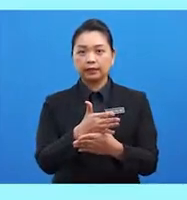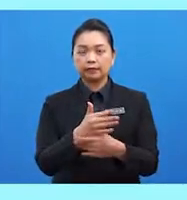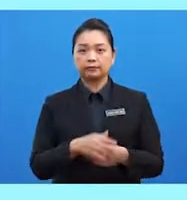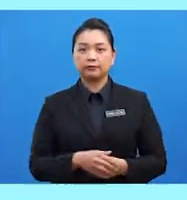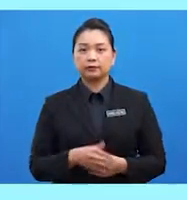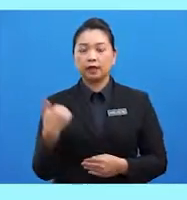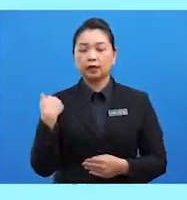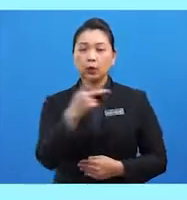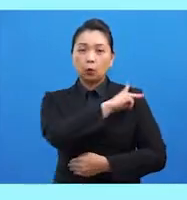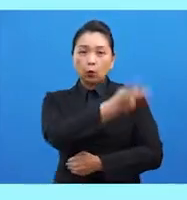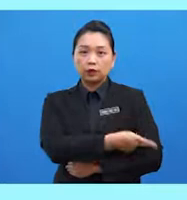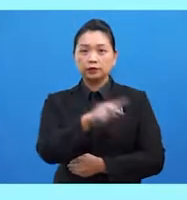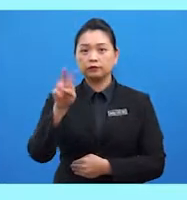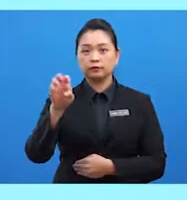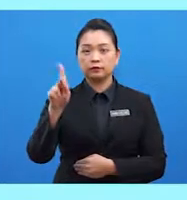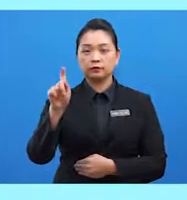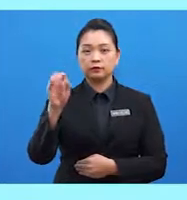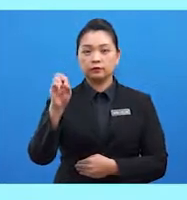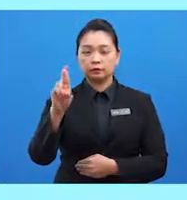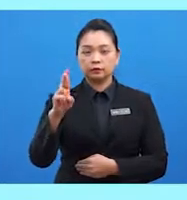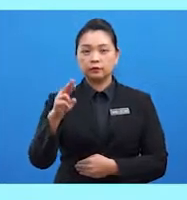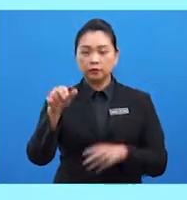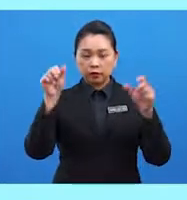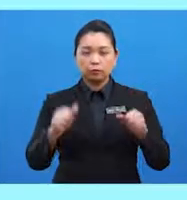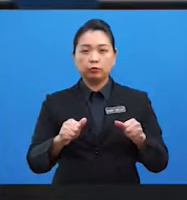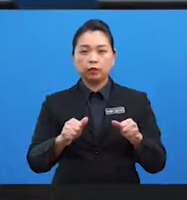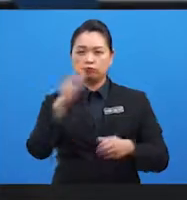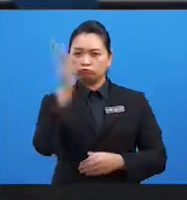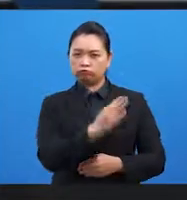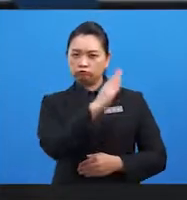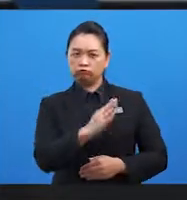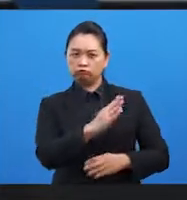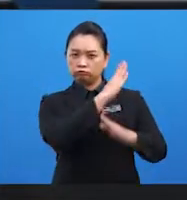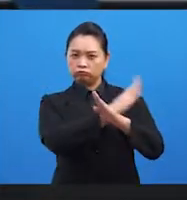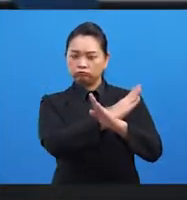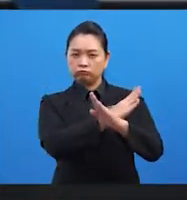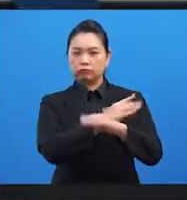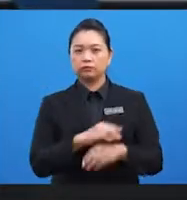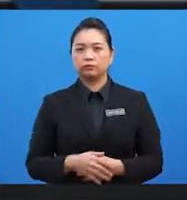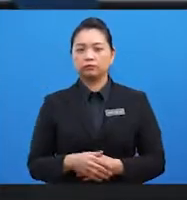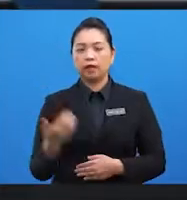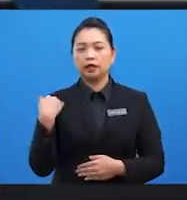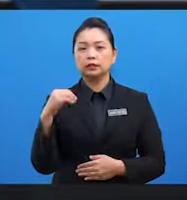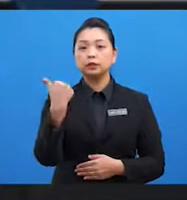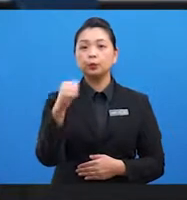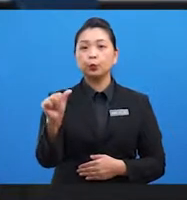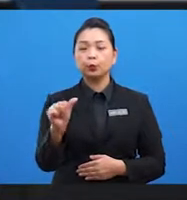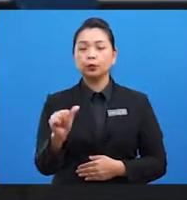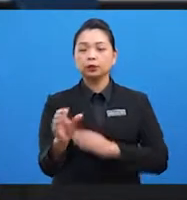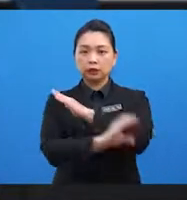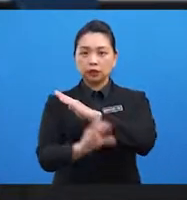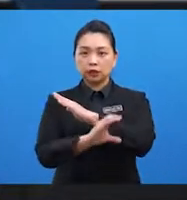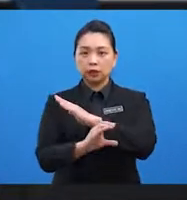iaitu kuasa pembatal sebarang keputusan majlis. Selain itu, terdapat 10 negara anggota